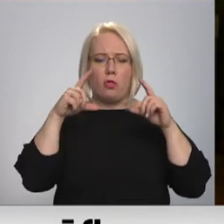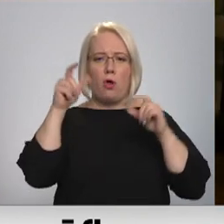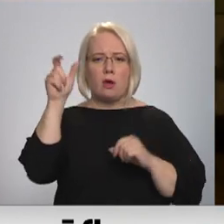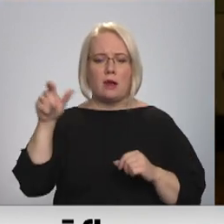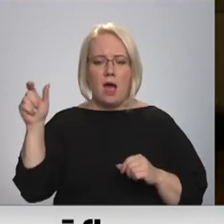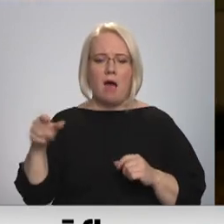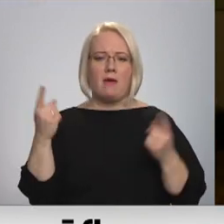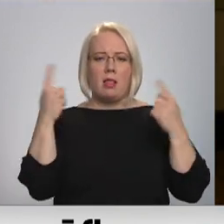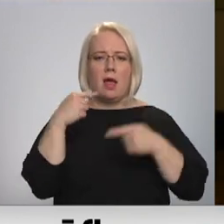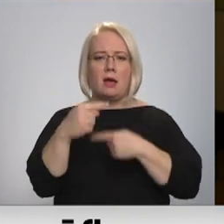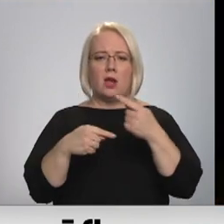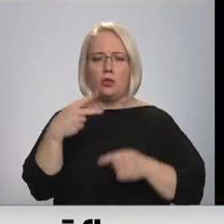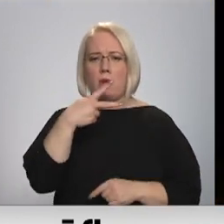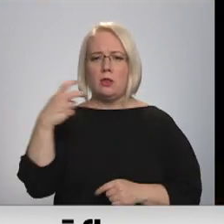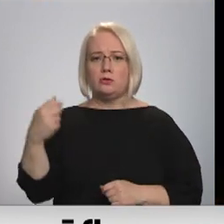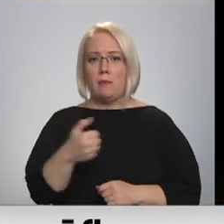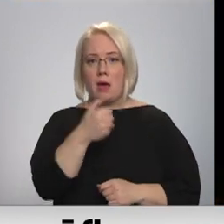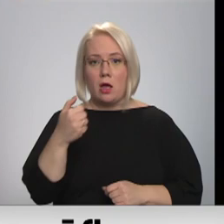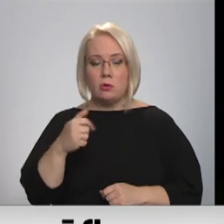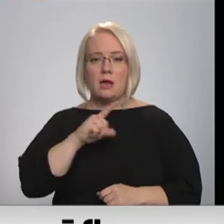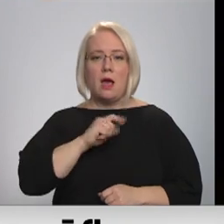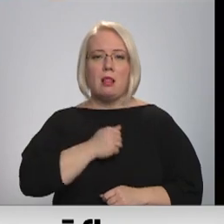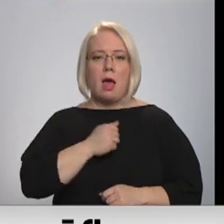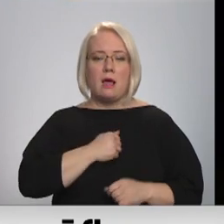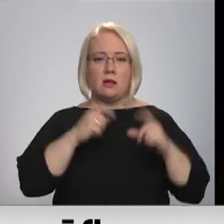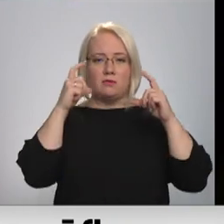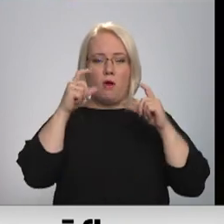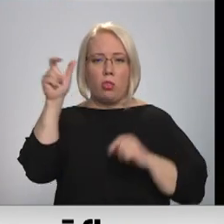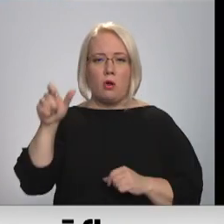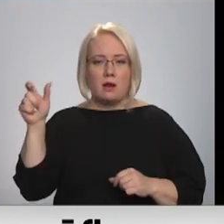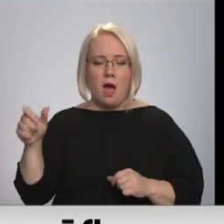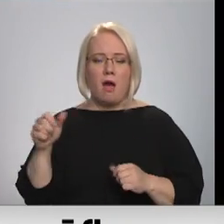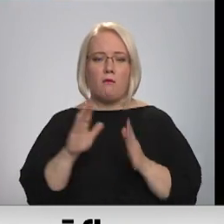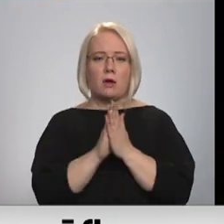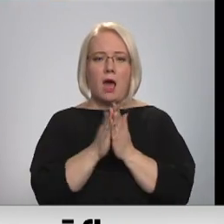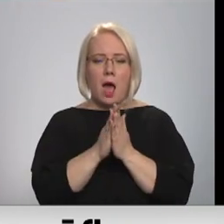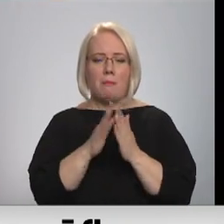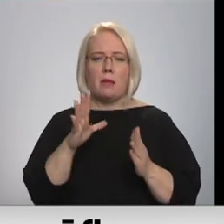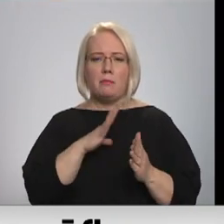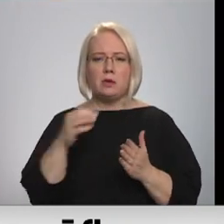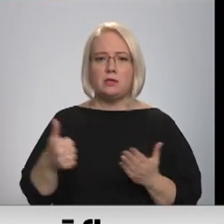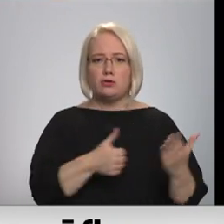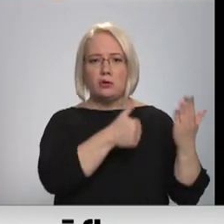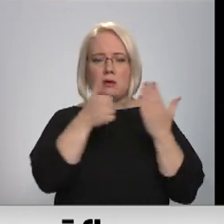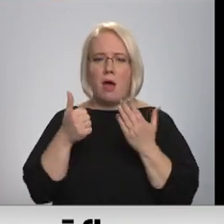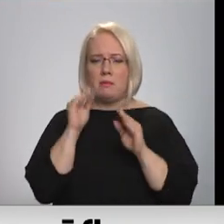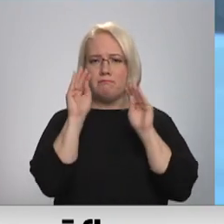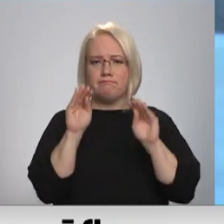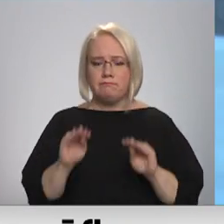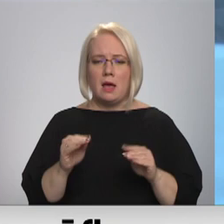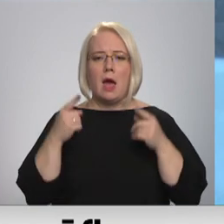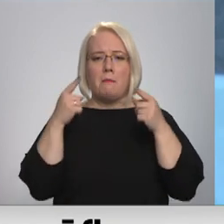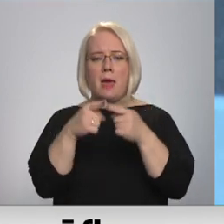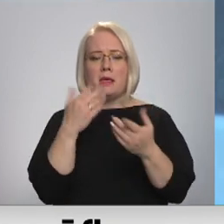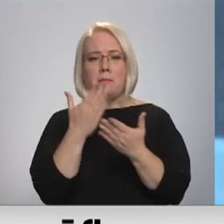līdz 21. gadsimtā. Latgales fotogrāfu vēstures izziņu grāmatu tapusi vairāk nekā sešu gadu garumā ar mērķi pierādīt,